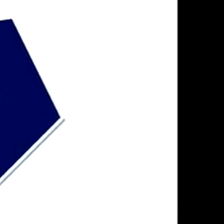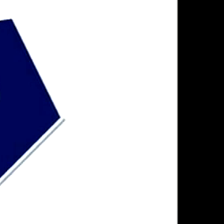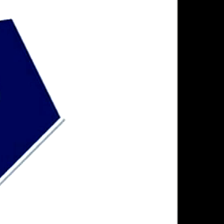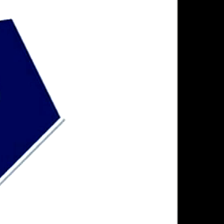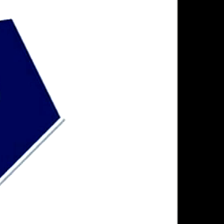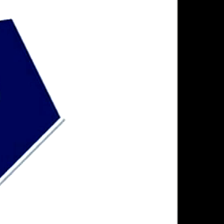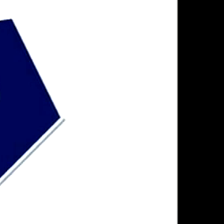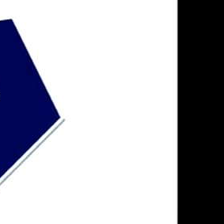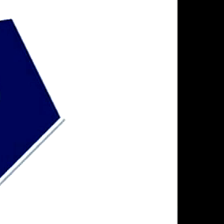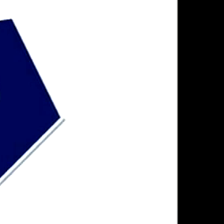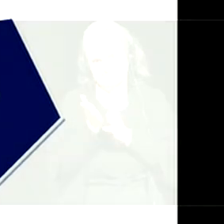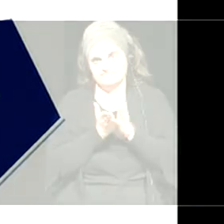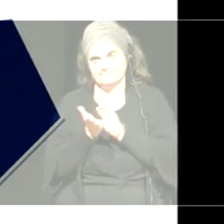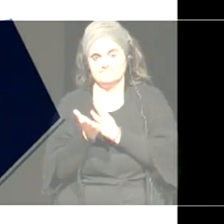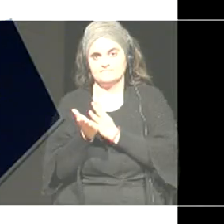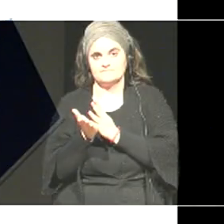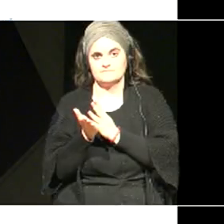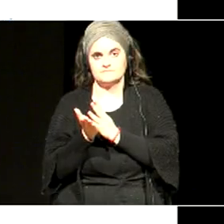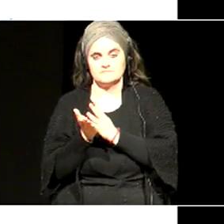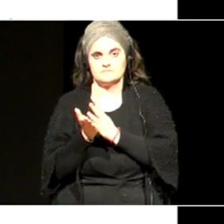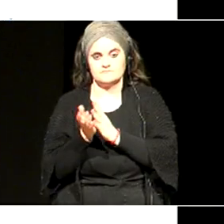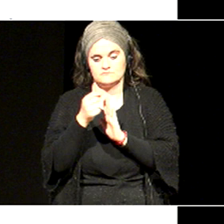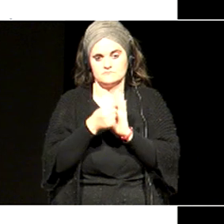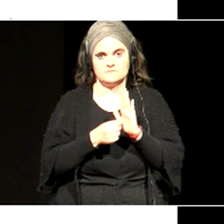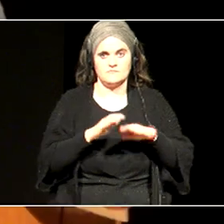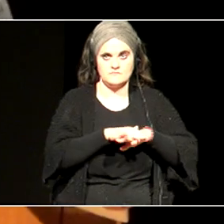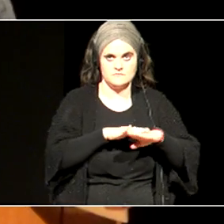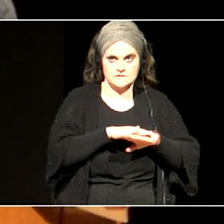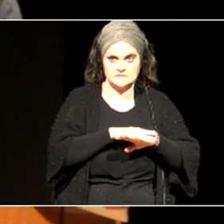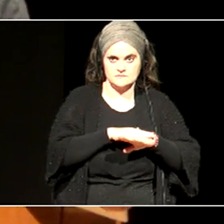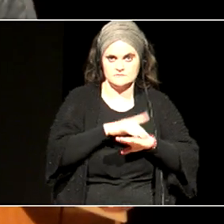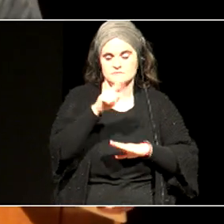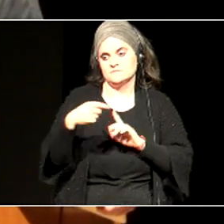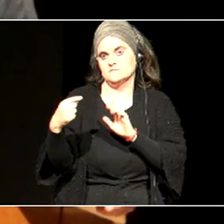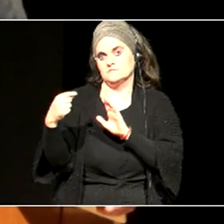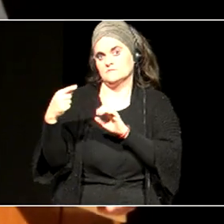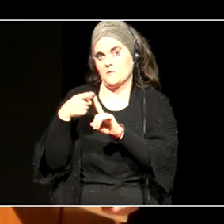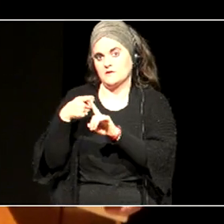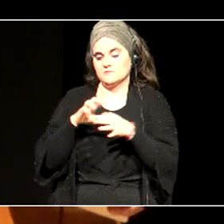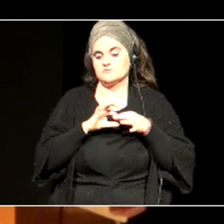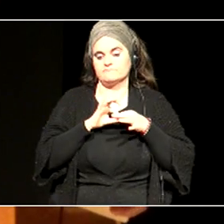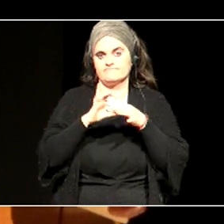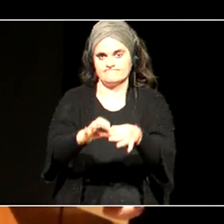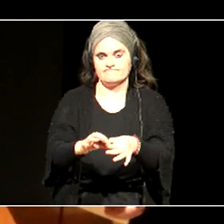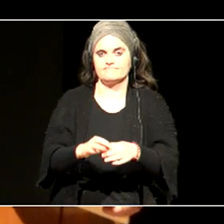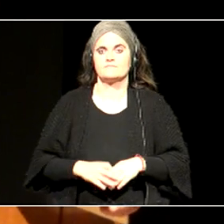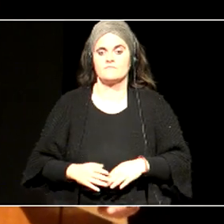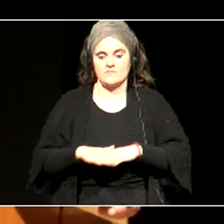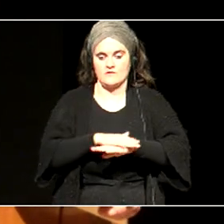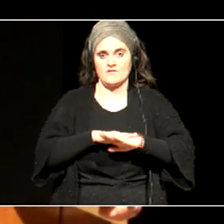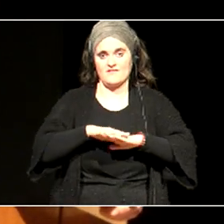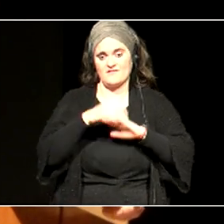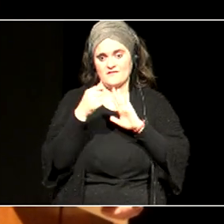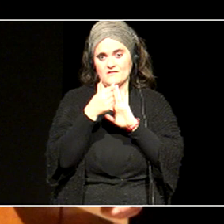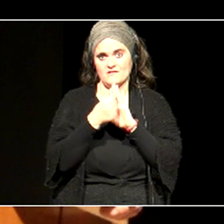eta oinarrizko elementuak, eta zutabeak artuta, elburua kere, diseinatu dira. Oinarrizko elementu, hoien